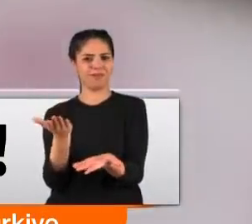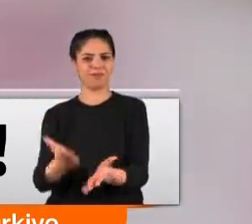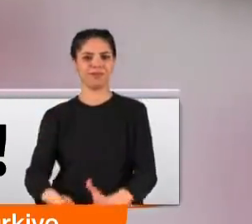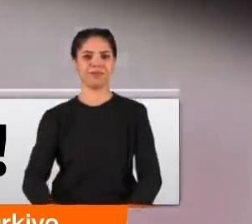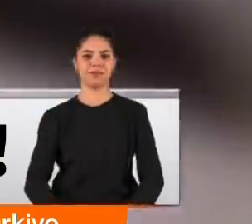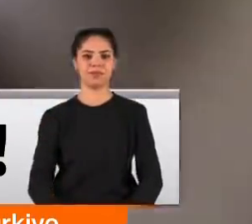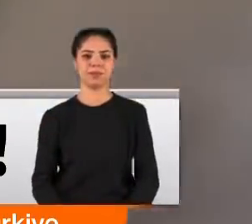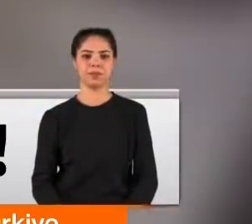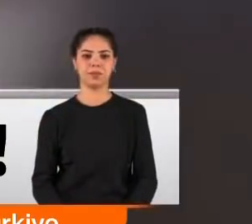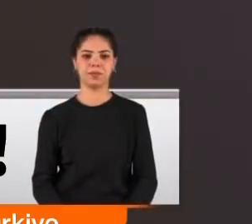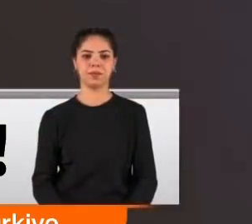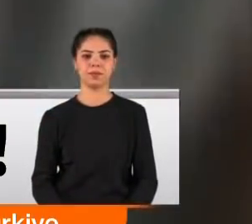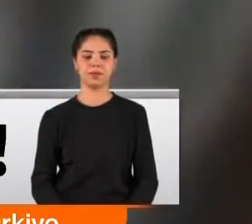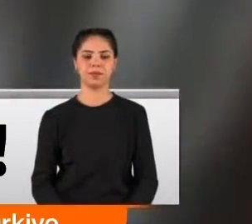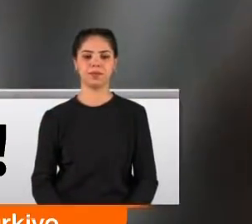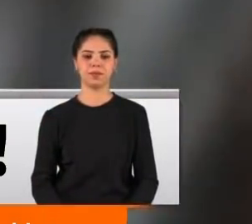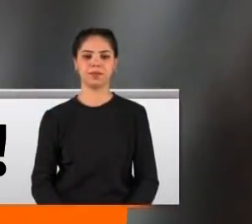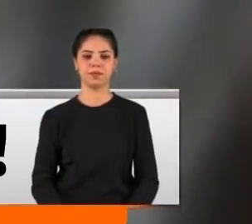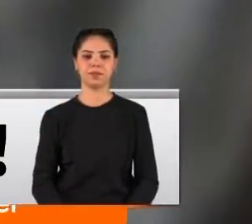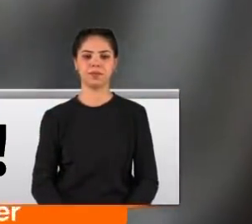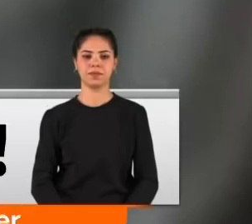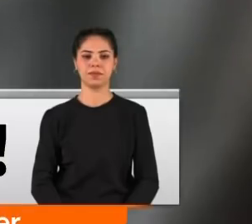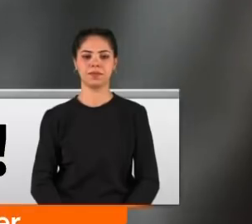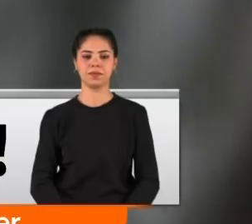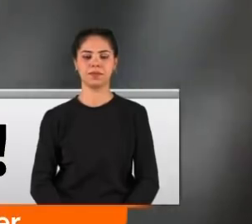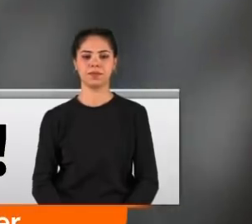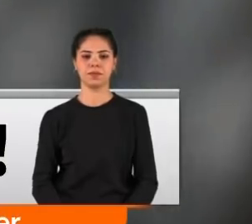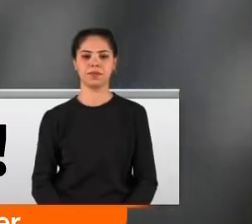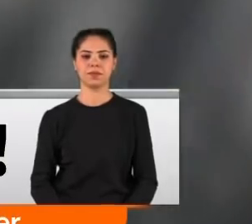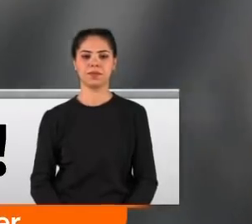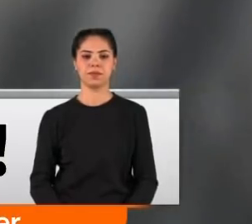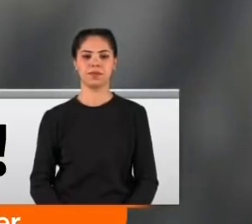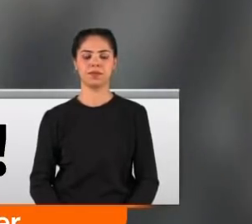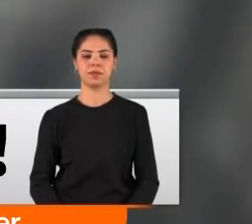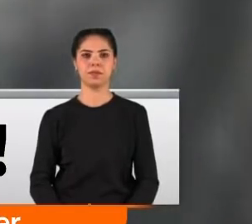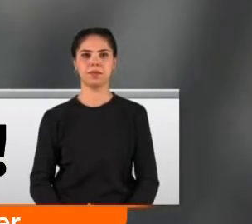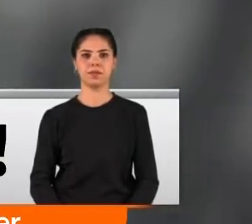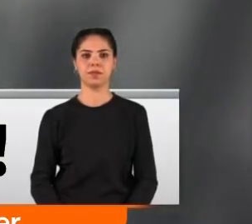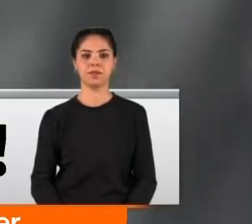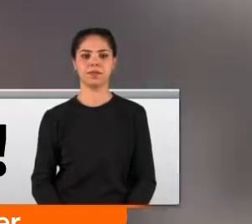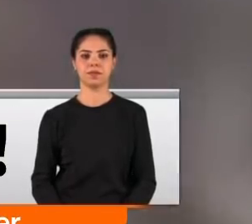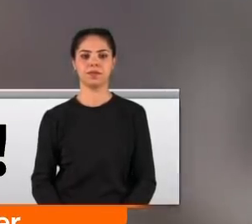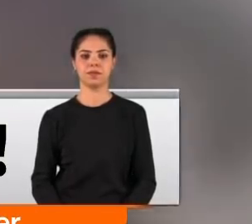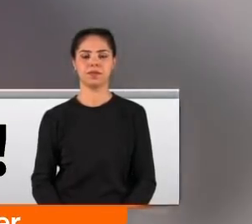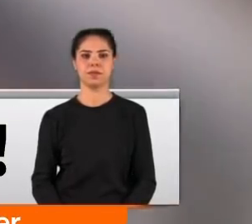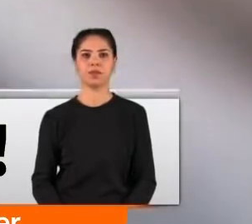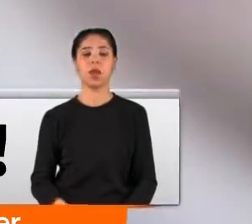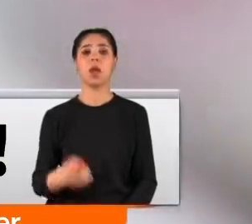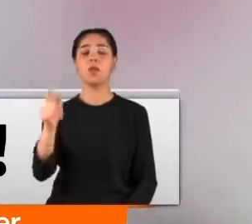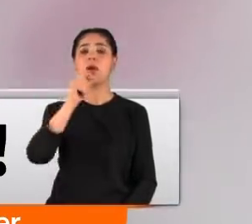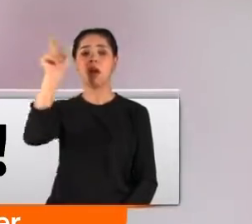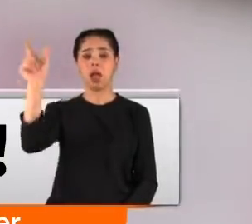Buraya Ramazan'ın insanların hakkına giriyorsunuz. Bir engelin var mı herhangi bir engelin? Bu şekilde insanları kandırıyorsun değil mi? Dilencinin